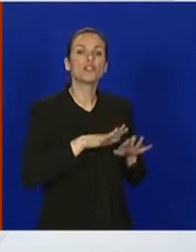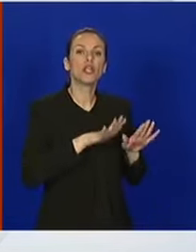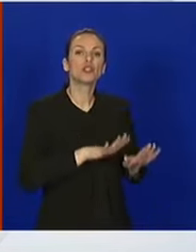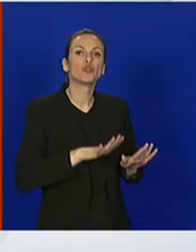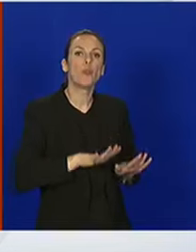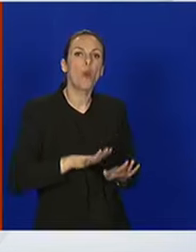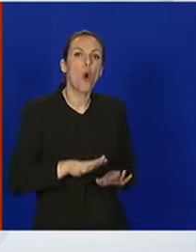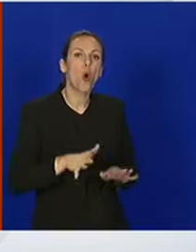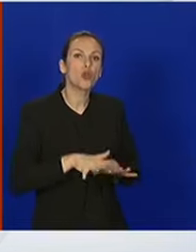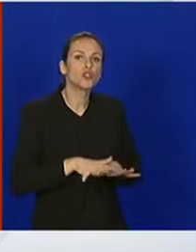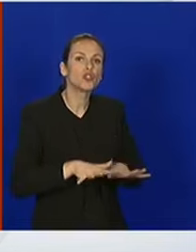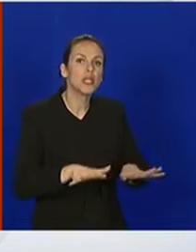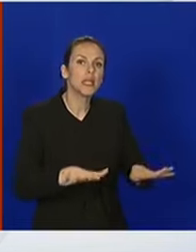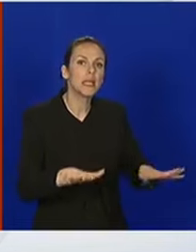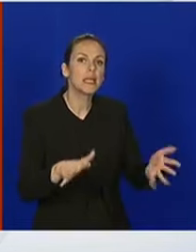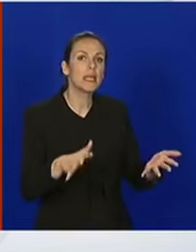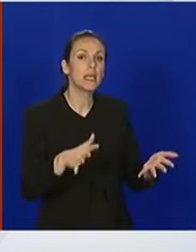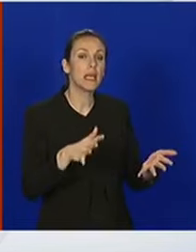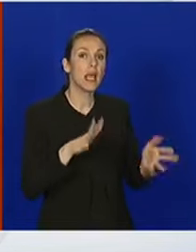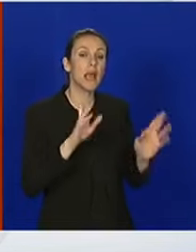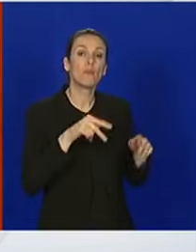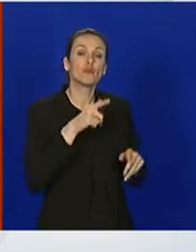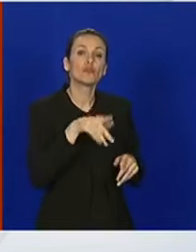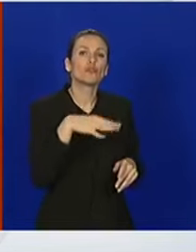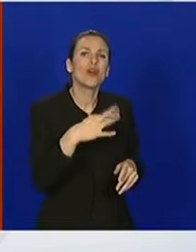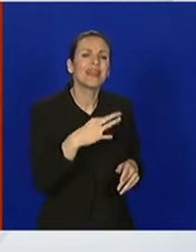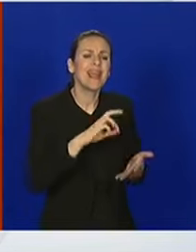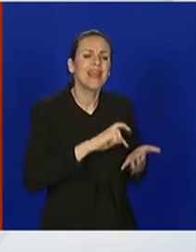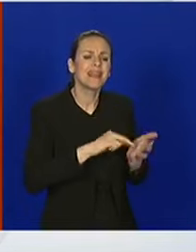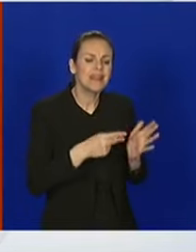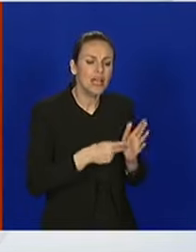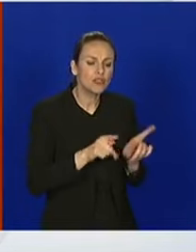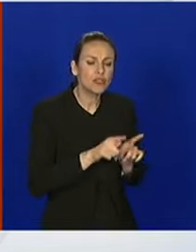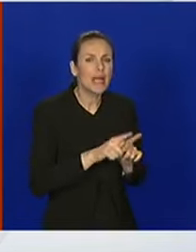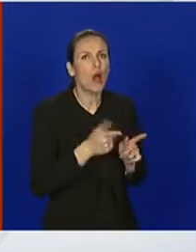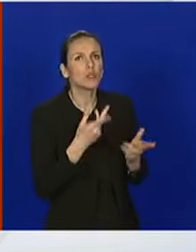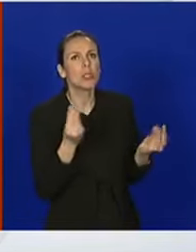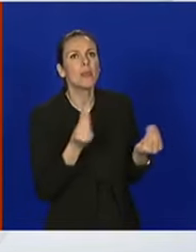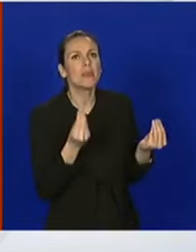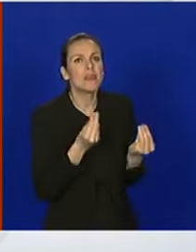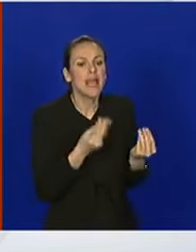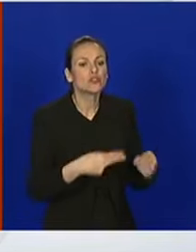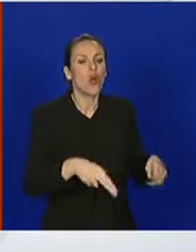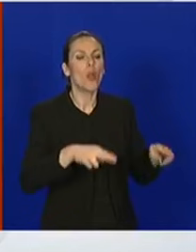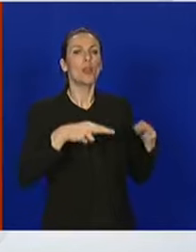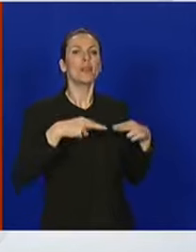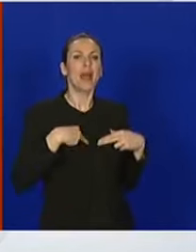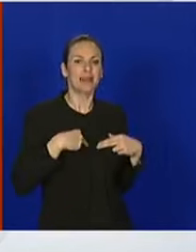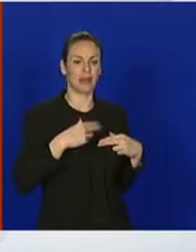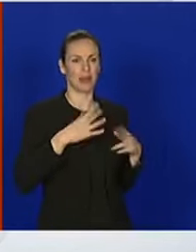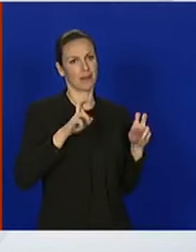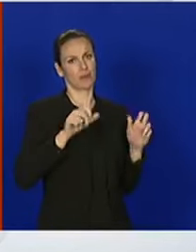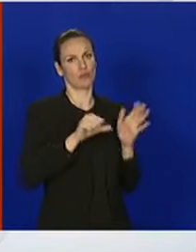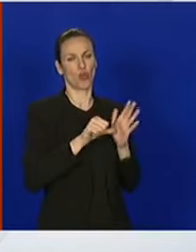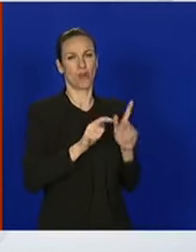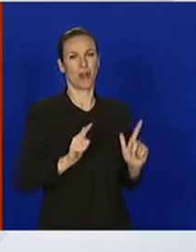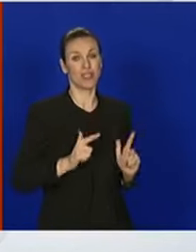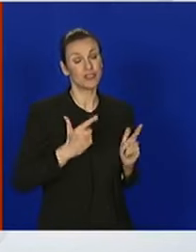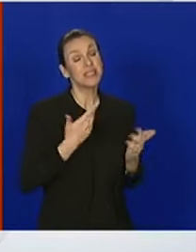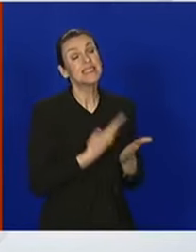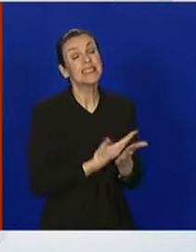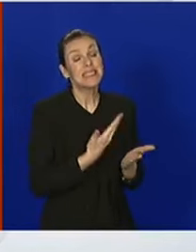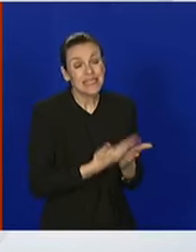kako možemo i na jedini način se vratiti koliko toliko normalnom životu. Zato